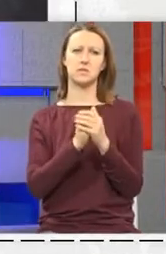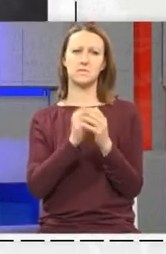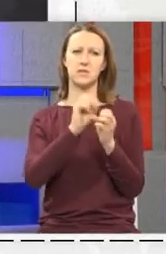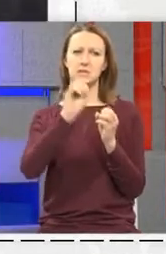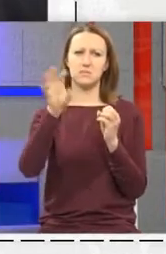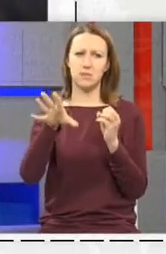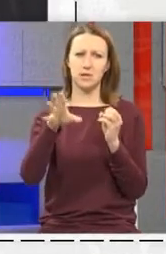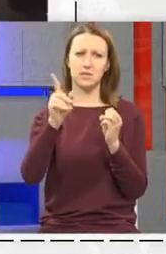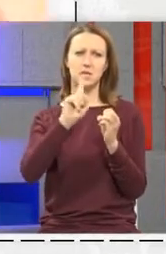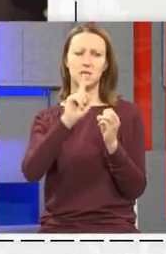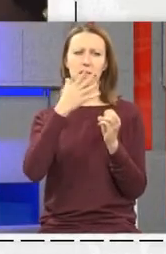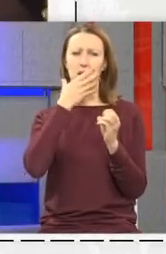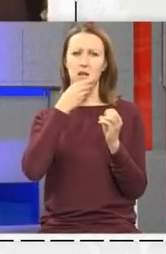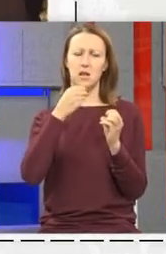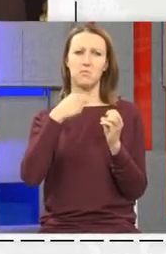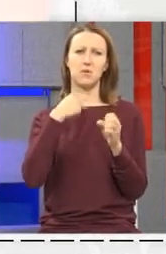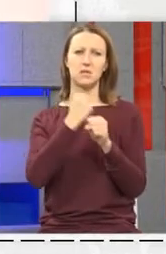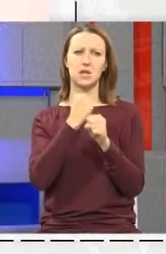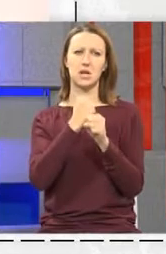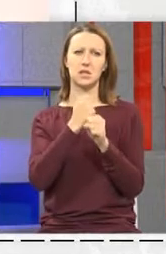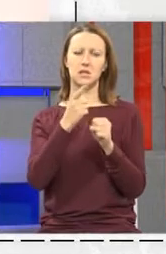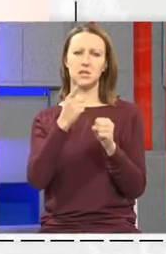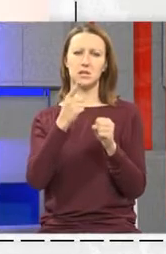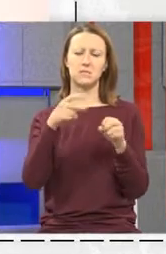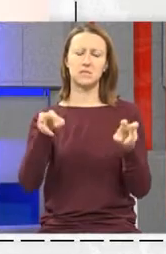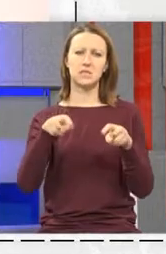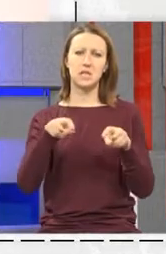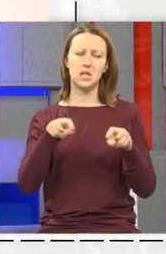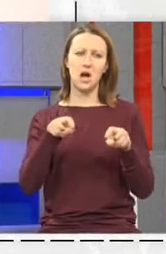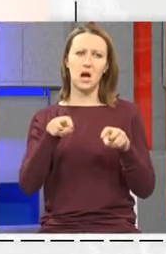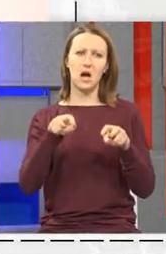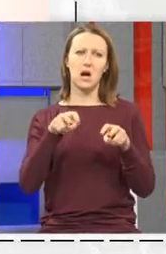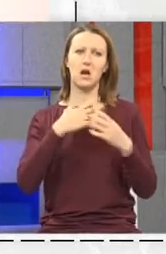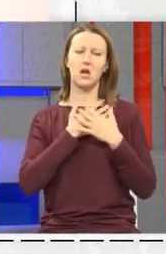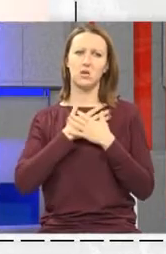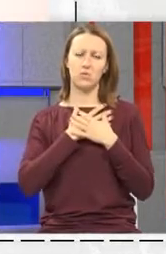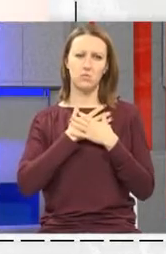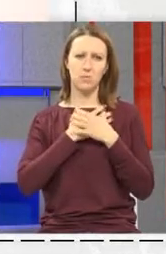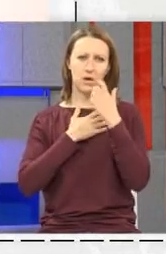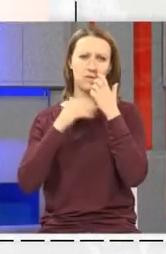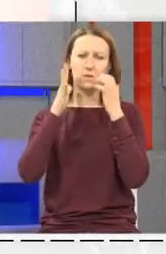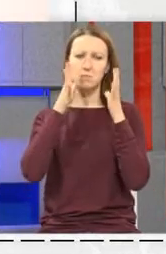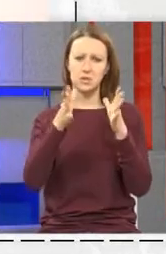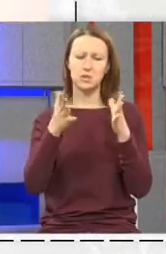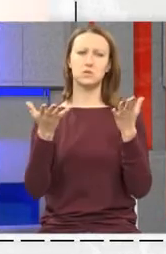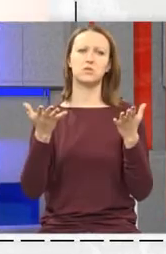Izbaciti van Nisu ni malo ljepe Bavim se iskonskim strahovima Ljubavima Mržnjom